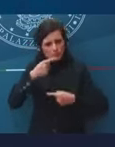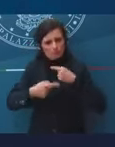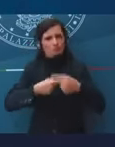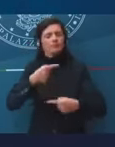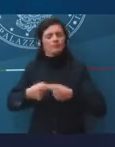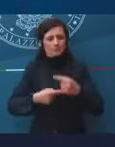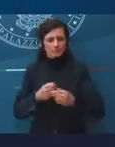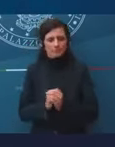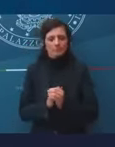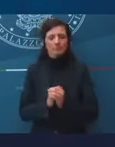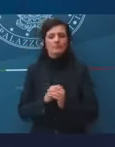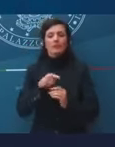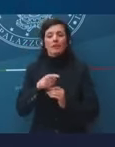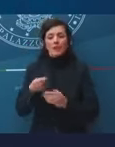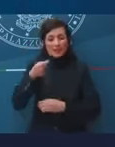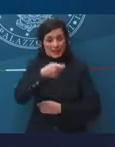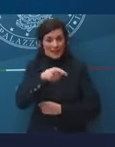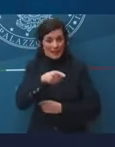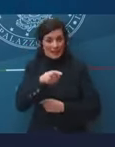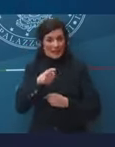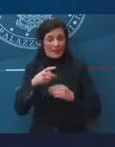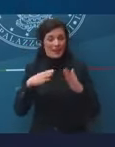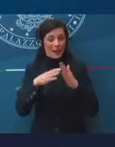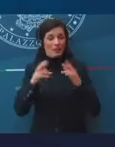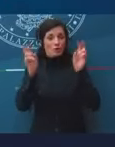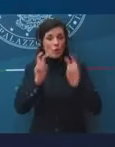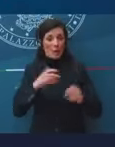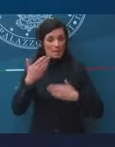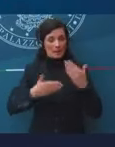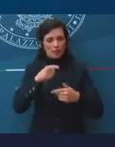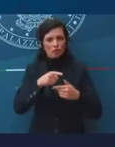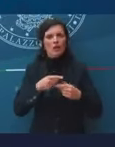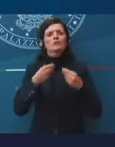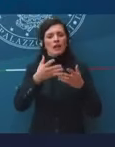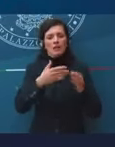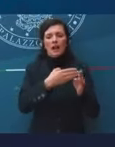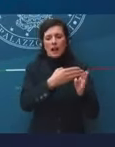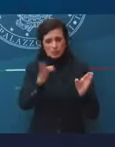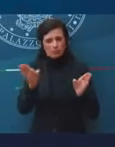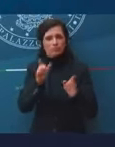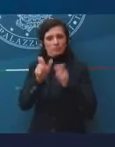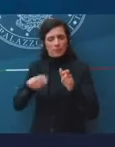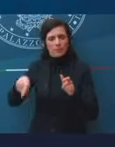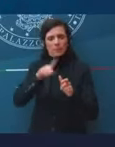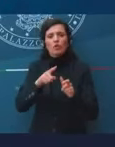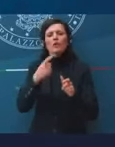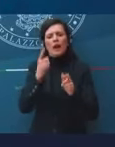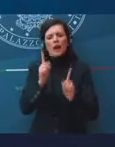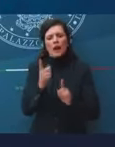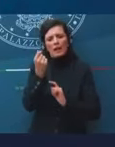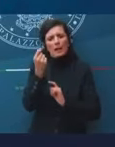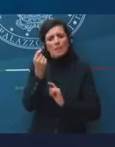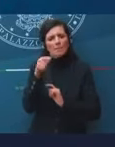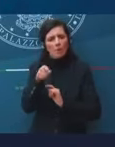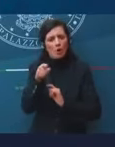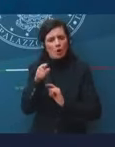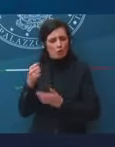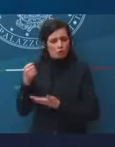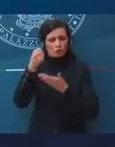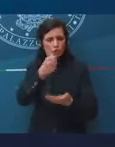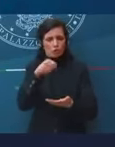della platea di coloro che lo possono avere, sia degli importi che vengono stanziati. E uno stanziamento riguarda appunto